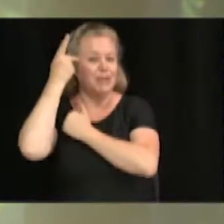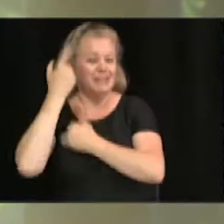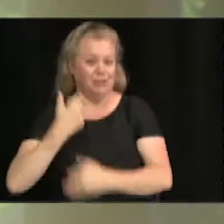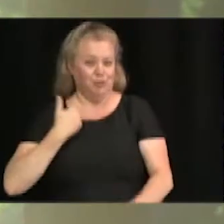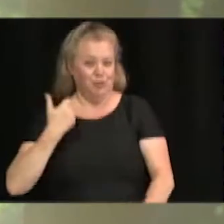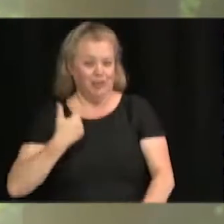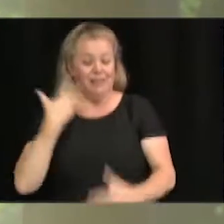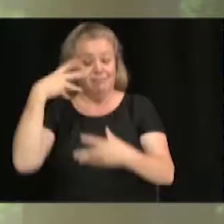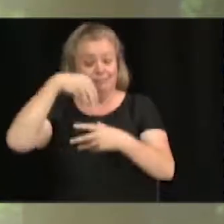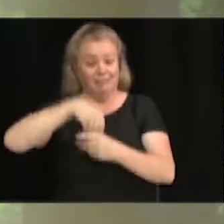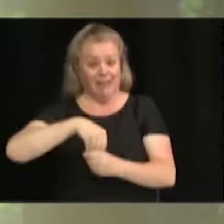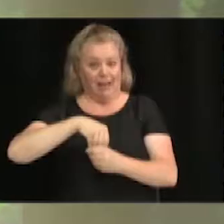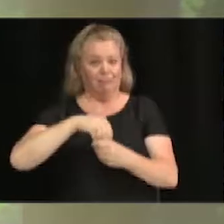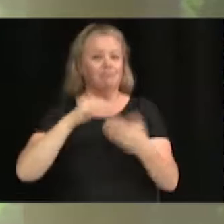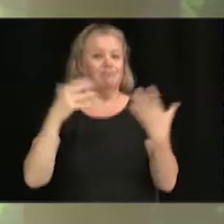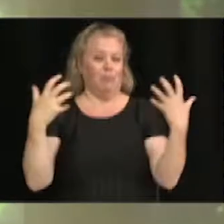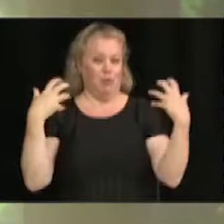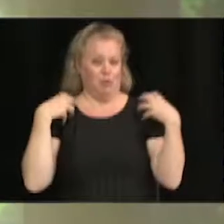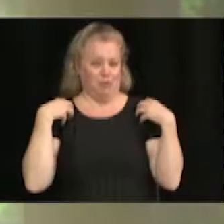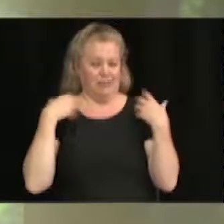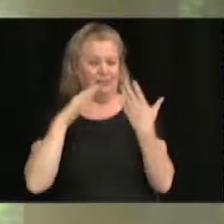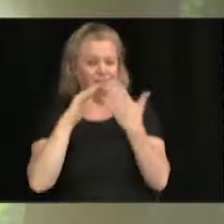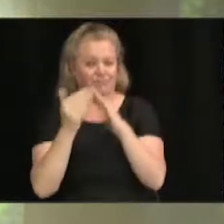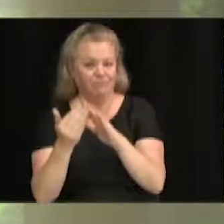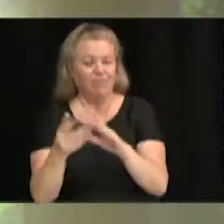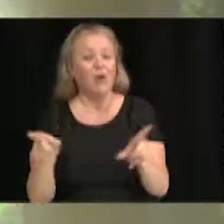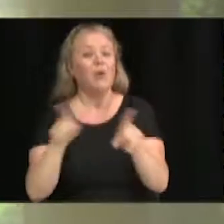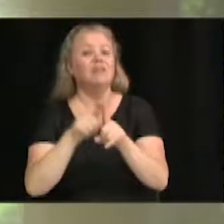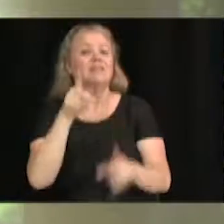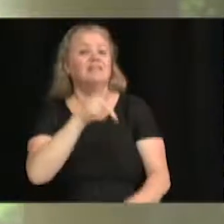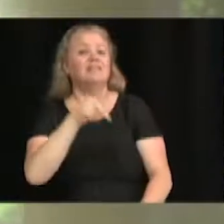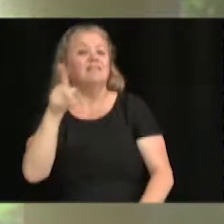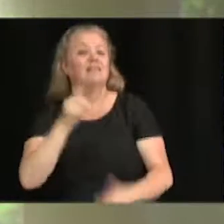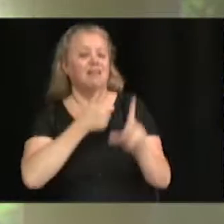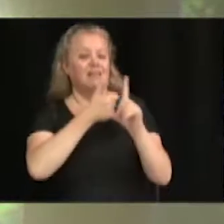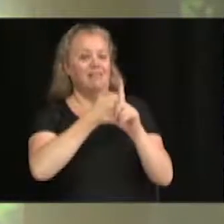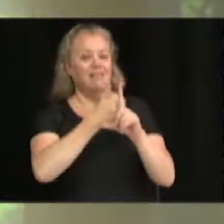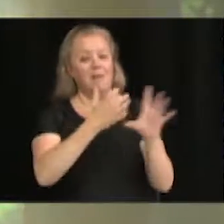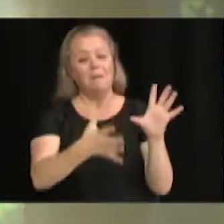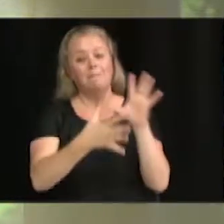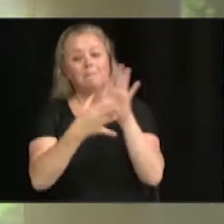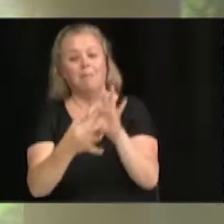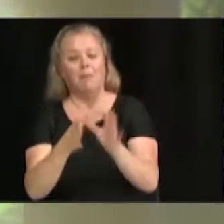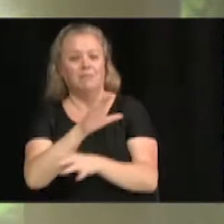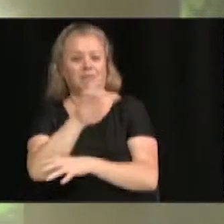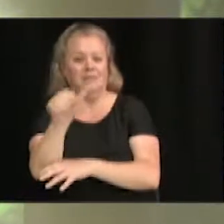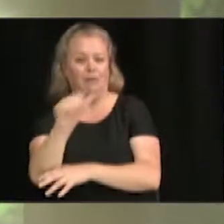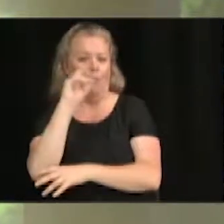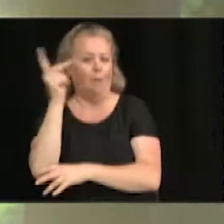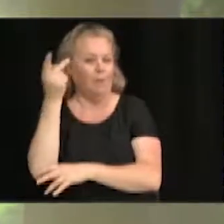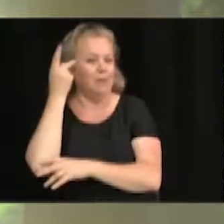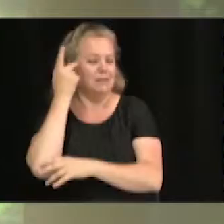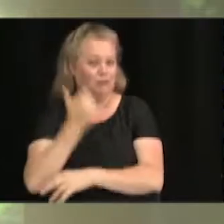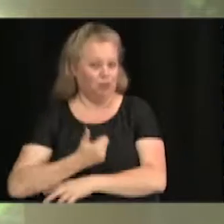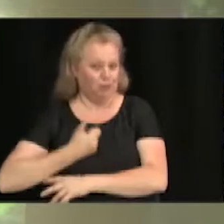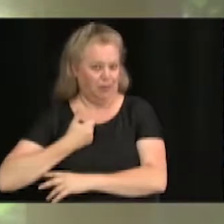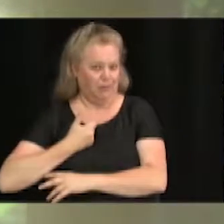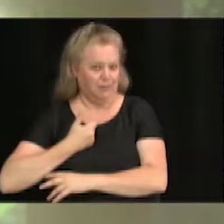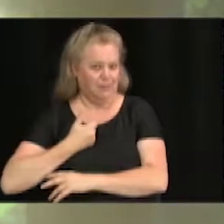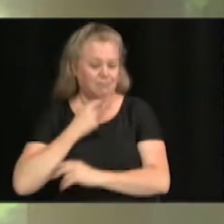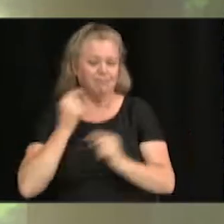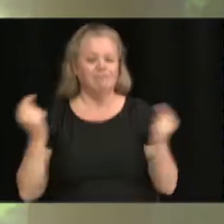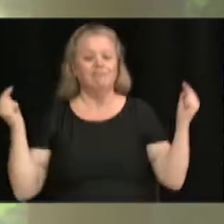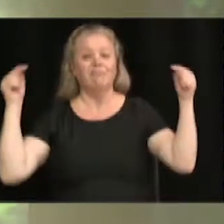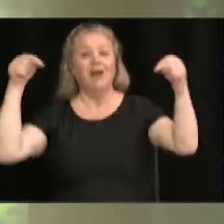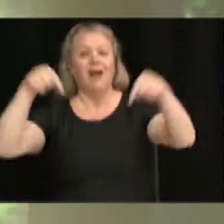municipal, et Patrick Paulin, qui est membre du Conseil d'administration également de la politique jeunesse. On va être là pour prendre une photo de groupe avec